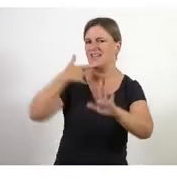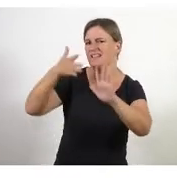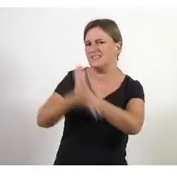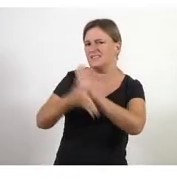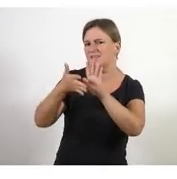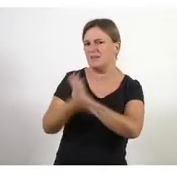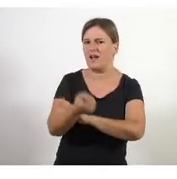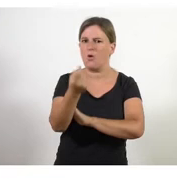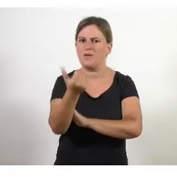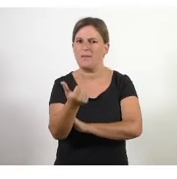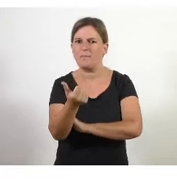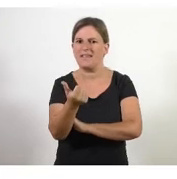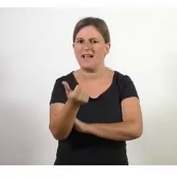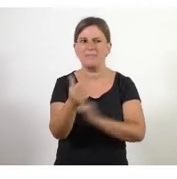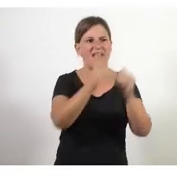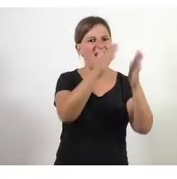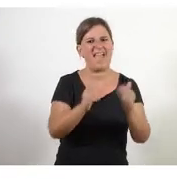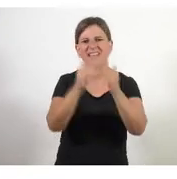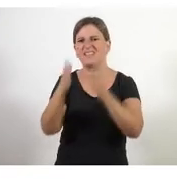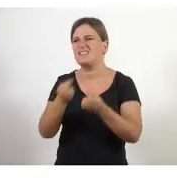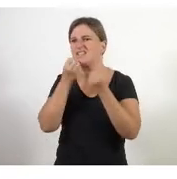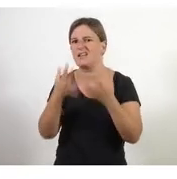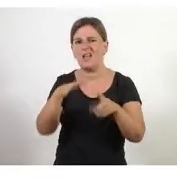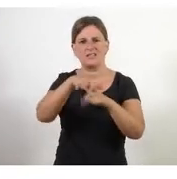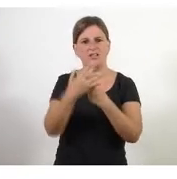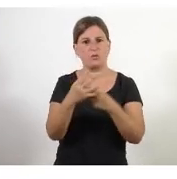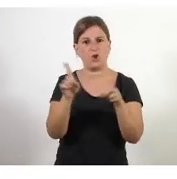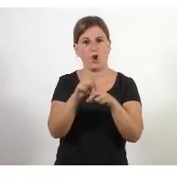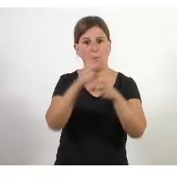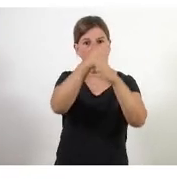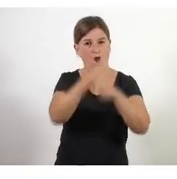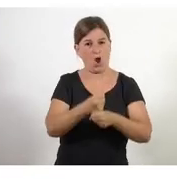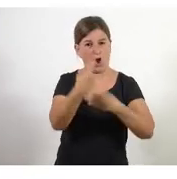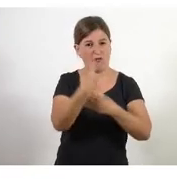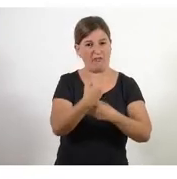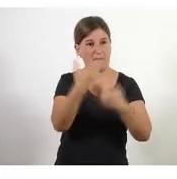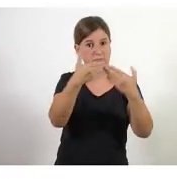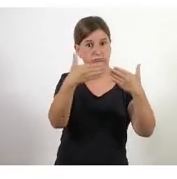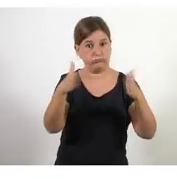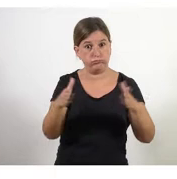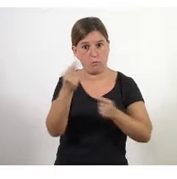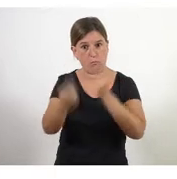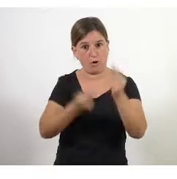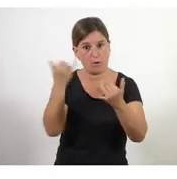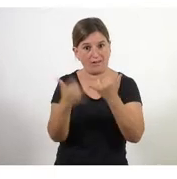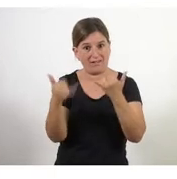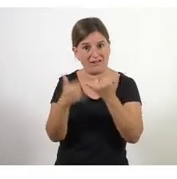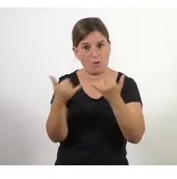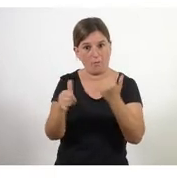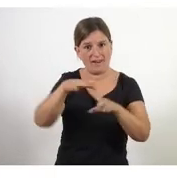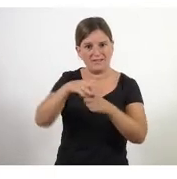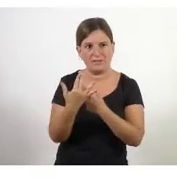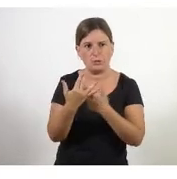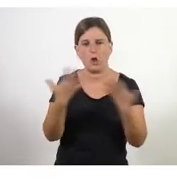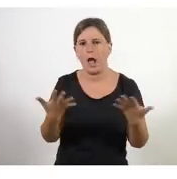com estan visquent les entitats d'aquesta fase de represa i quina és la situació de les organitzacions en aquest moment d